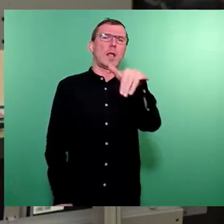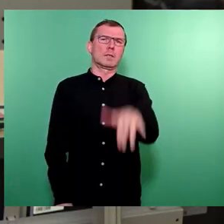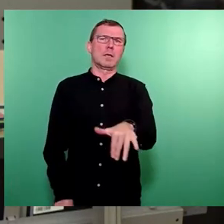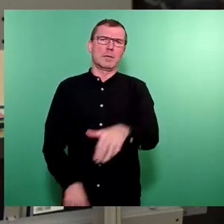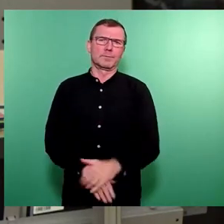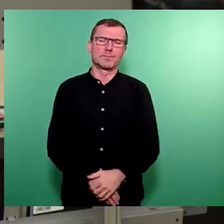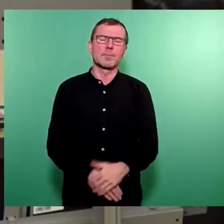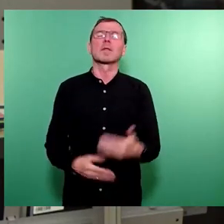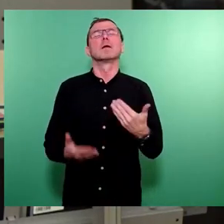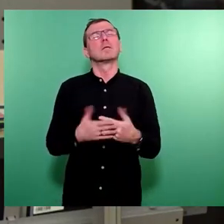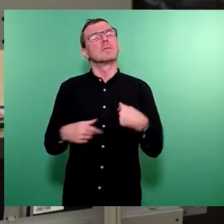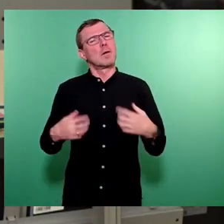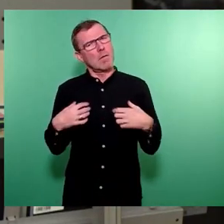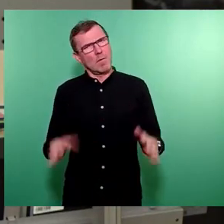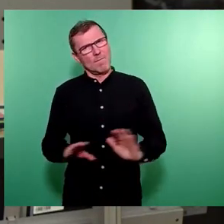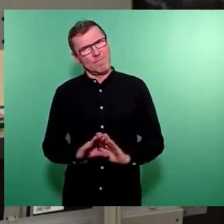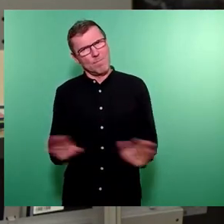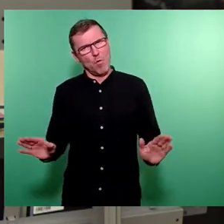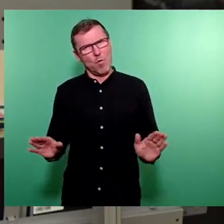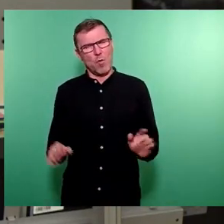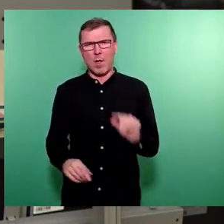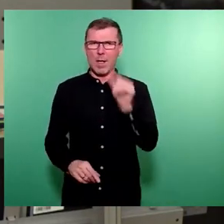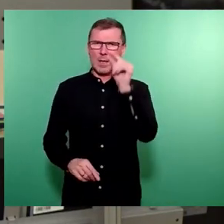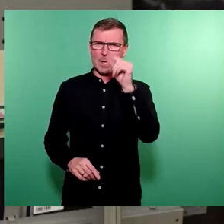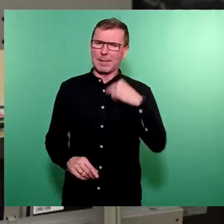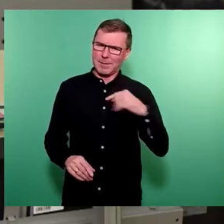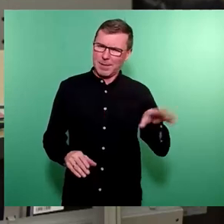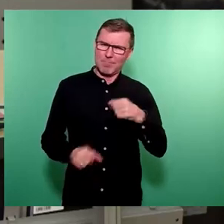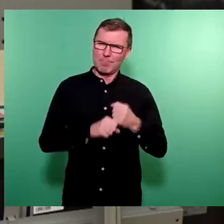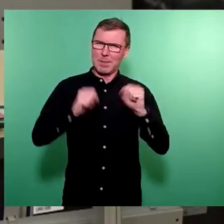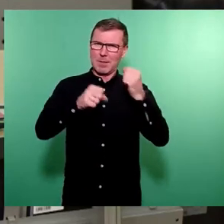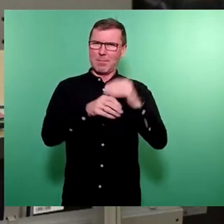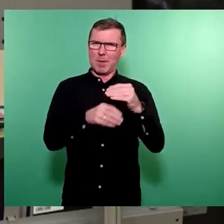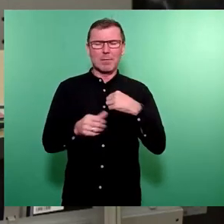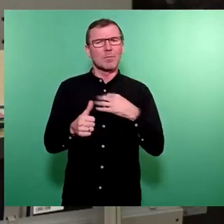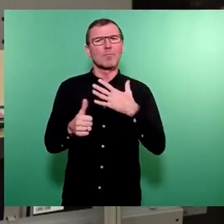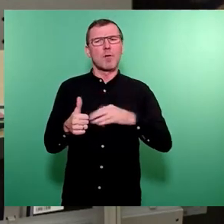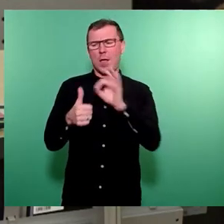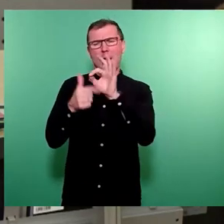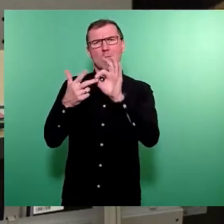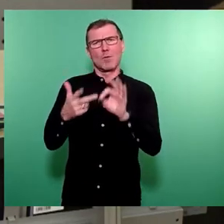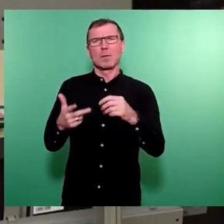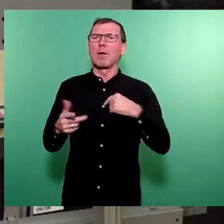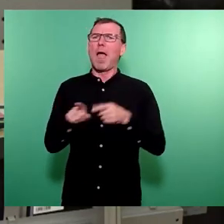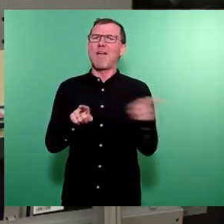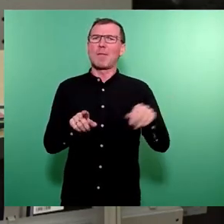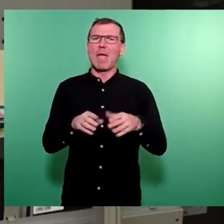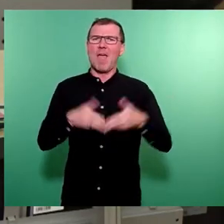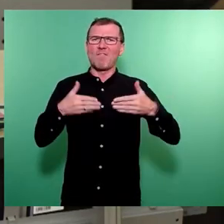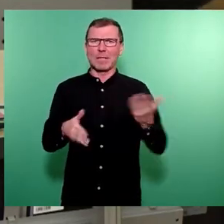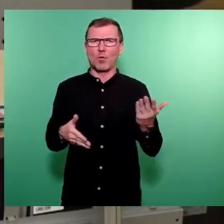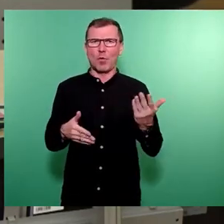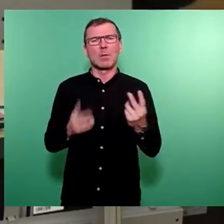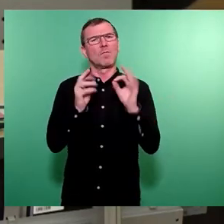Deswegen bin ich froh, dass wir eine kleine Aktie dran haben. Ich will auf die Punkte eingehen, die uns als FDP-Fraktion sehr